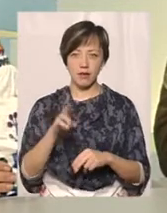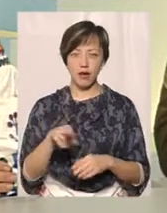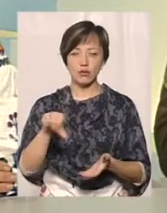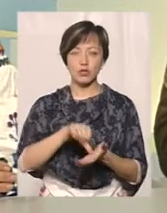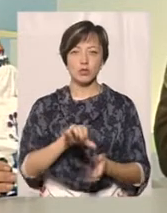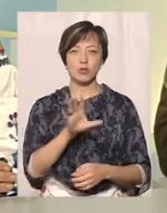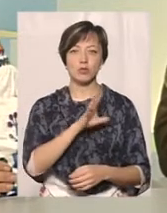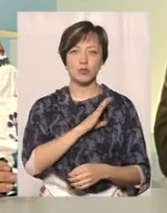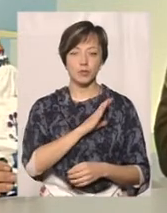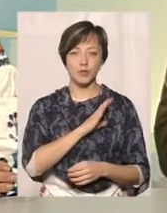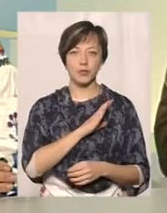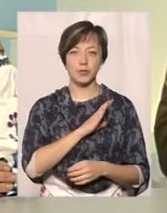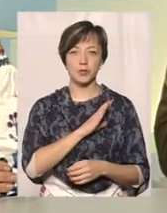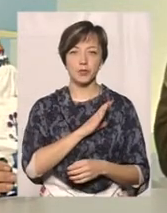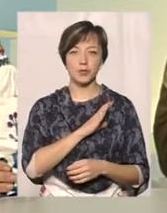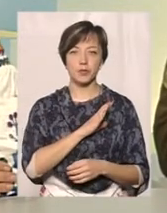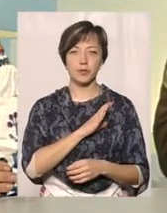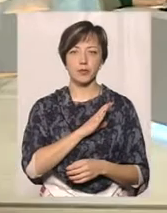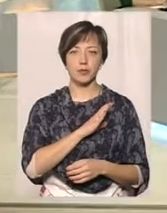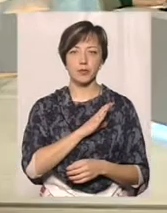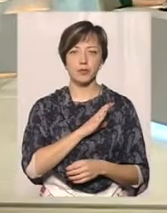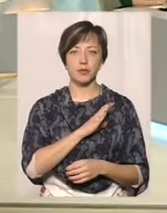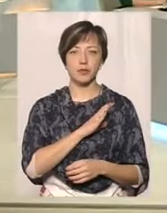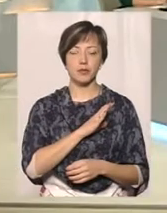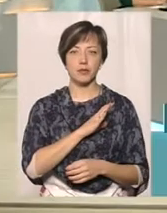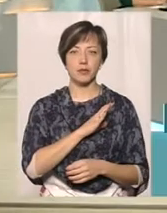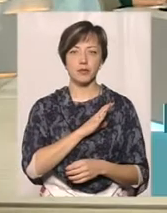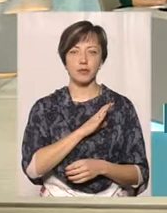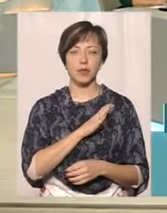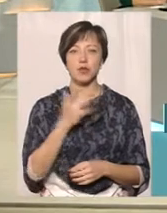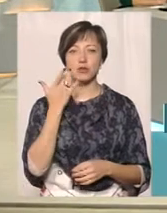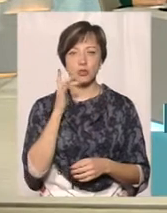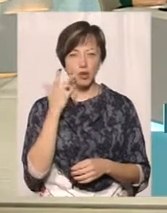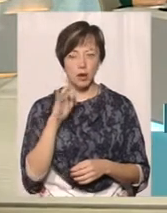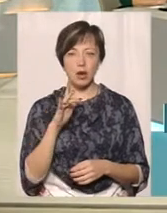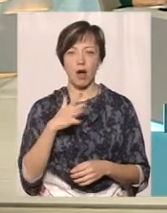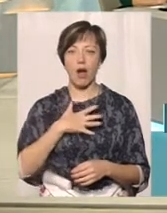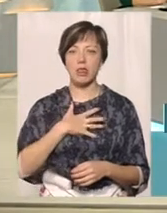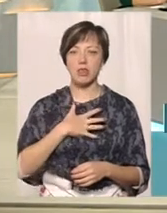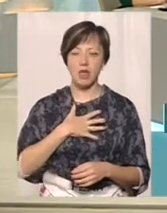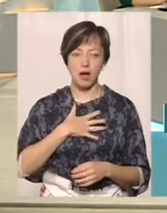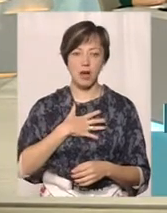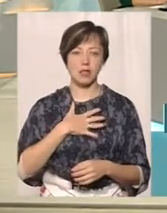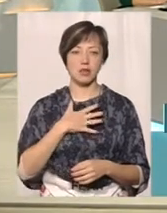брали участь США, Канада,